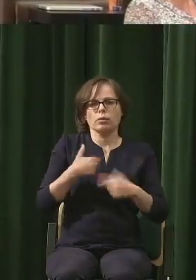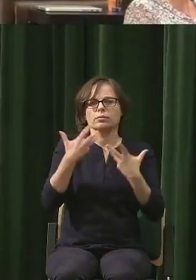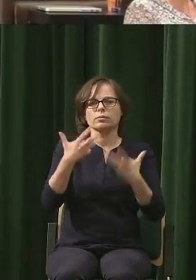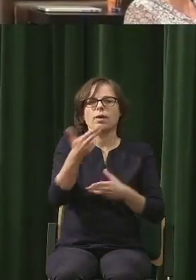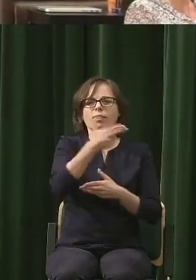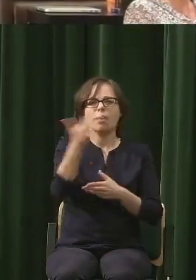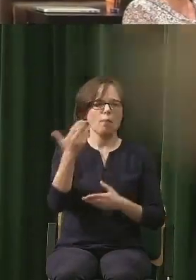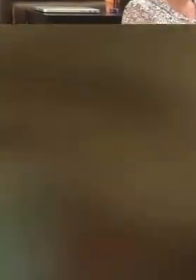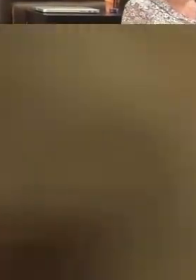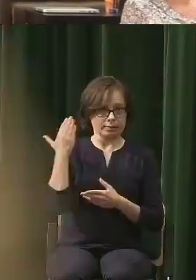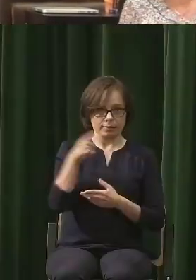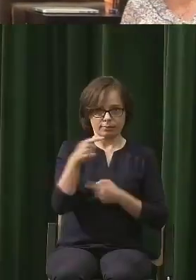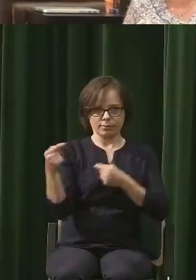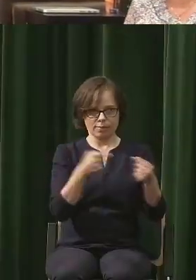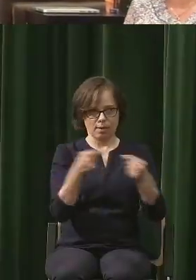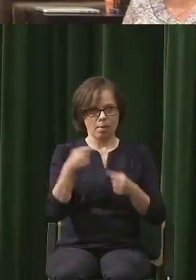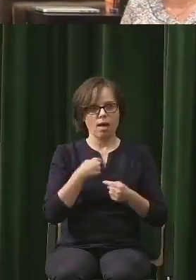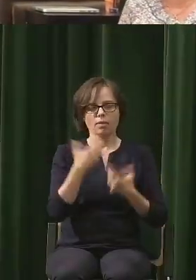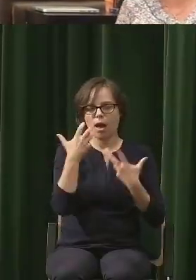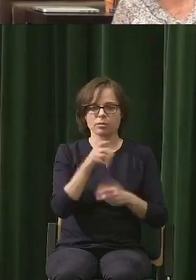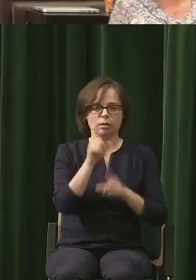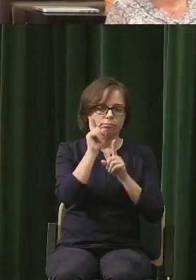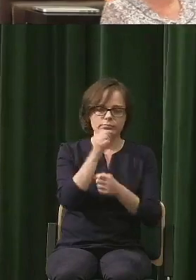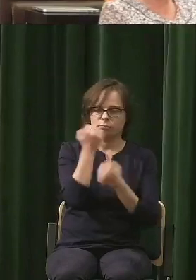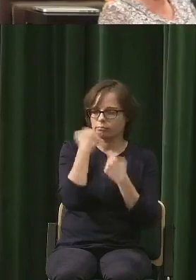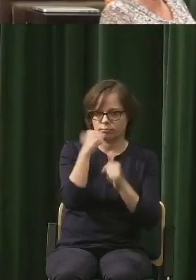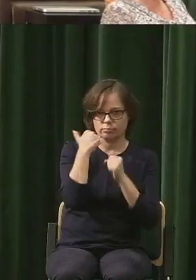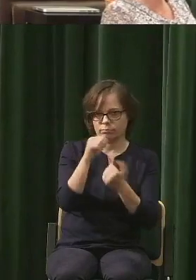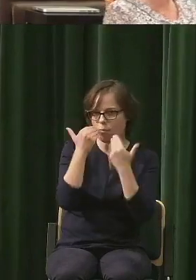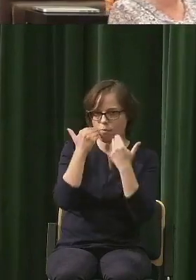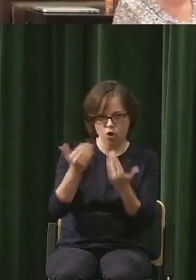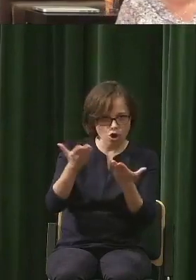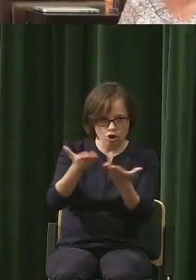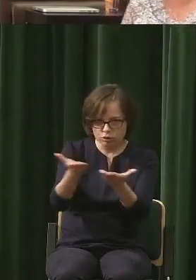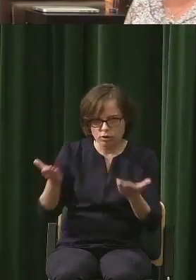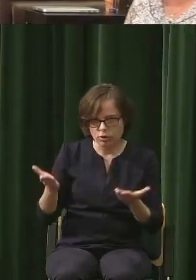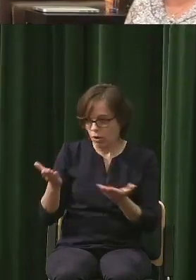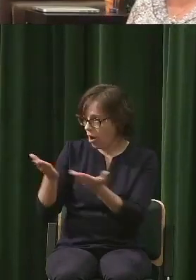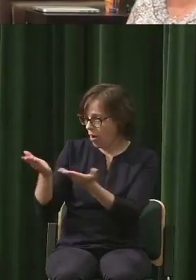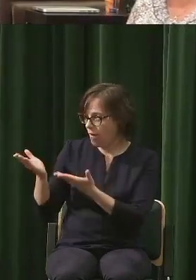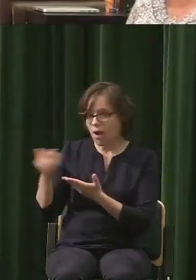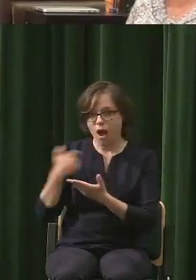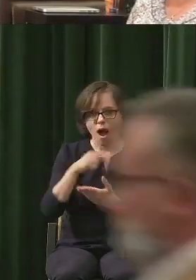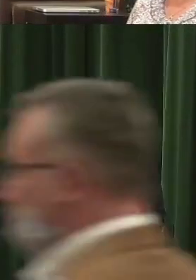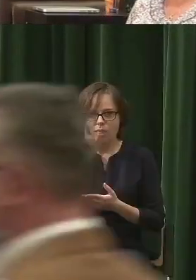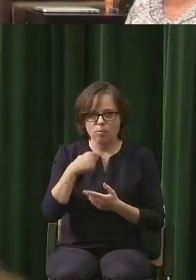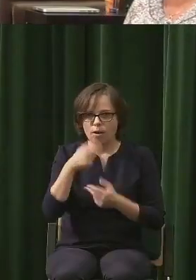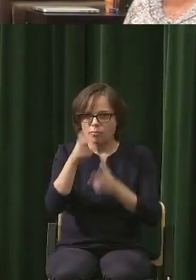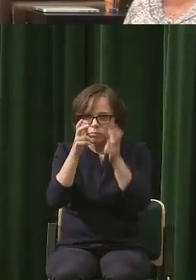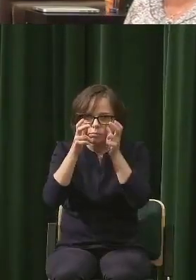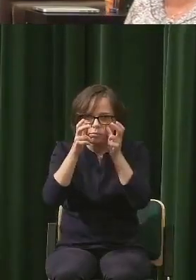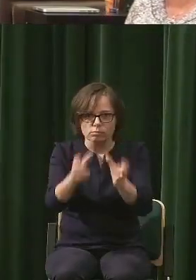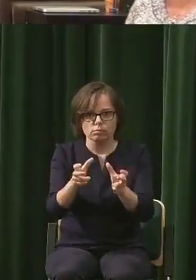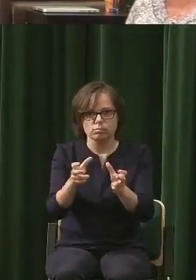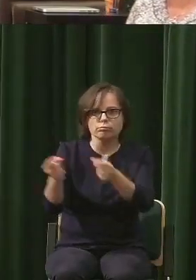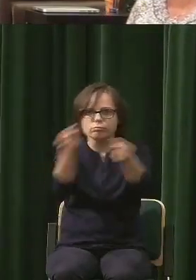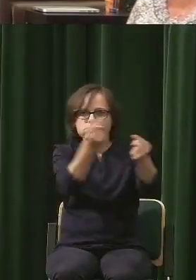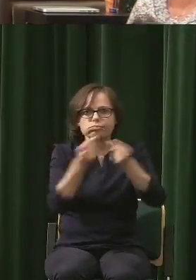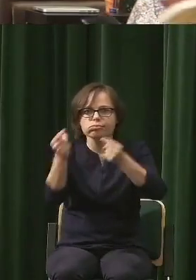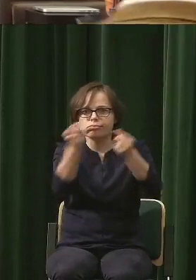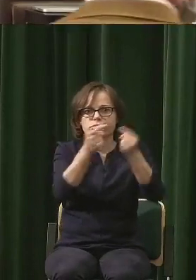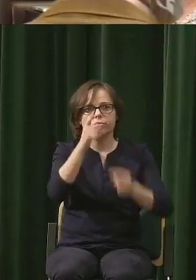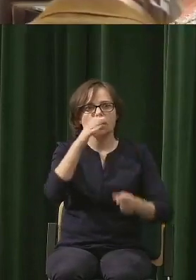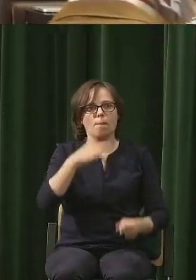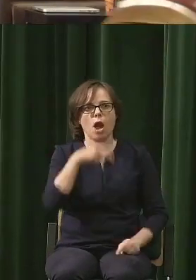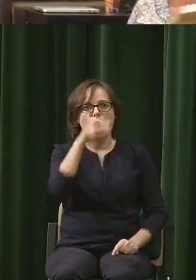ostatniej debaty, chciałam gorąco podziękować Państwu. Naprawdę ja się niezwykle wkręciłam w to, co mówiliście, w to, co mówiła